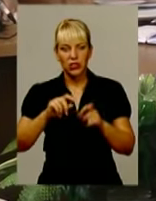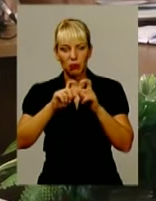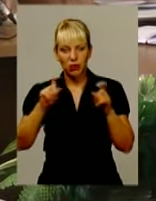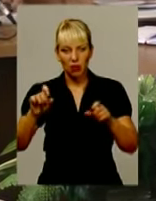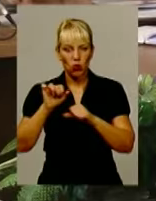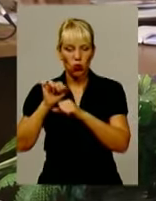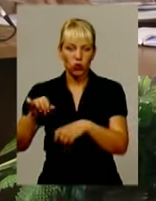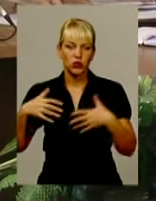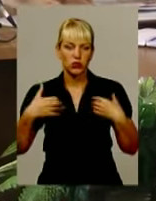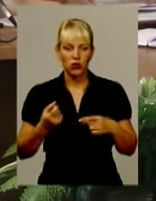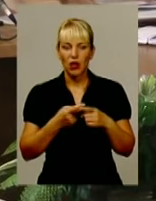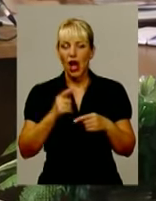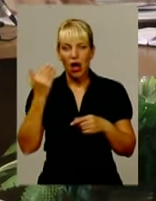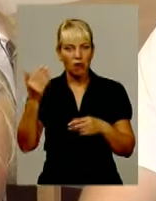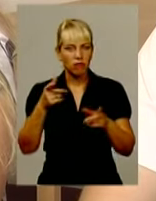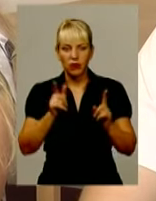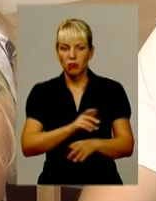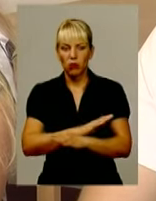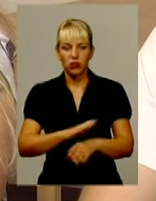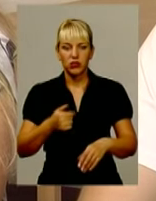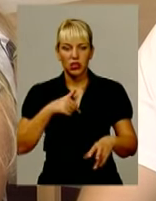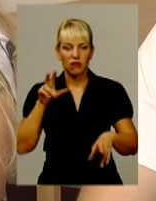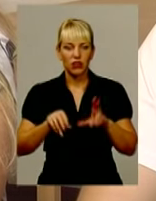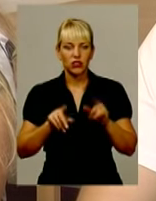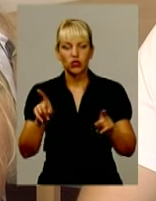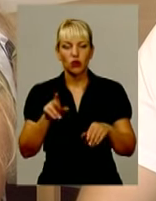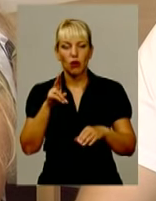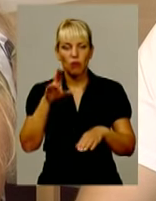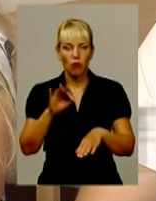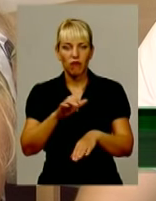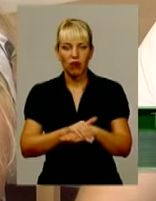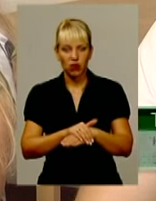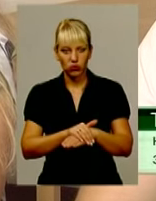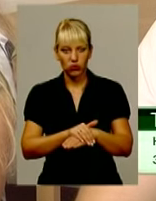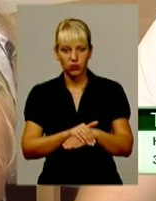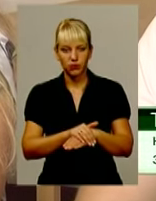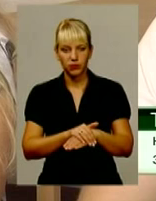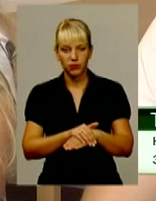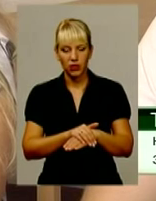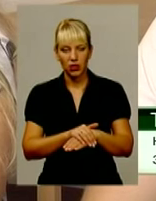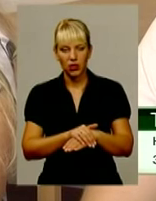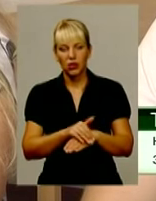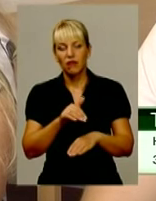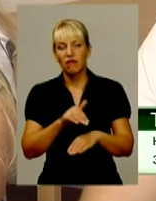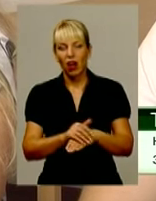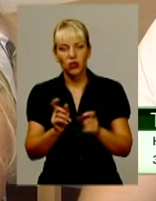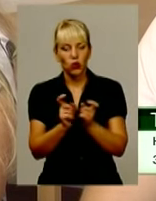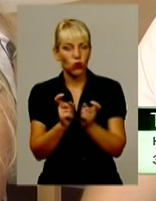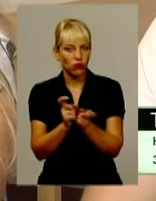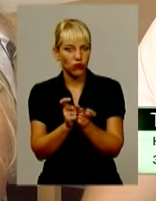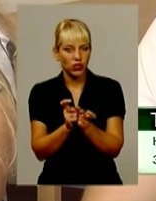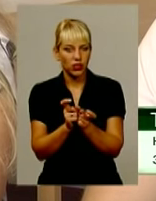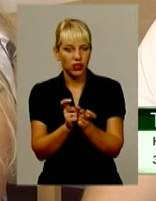здоров'я. Ті ж з цим не погоджуються. Я вважаю, що по факту конфлікта такого